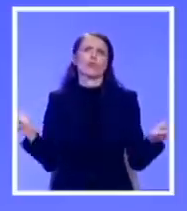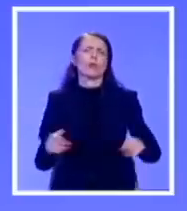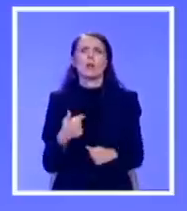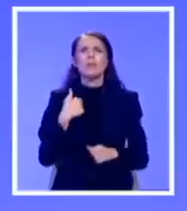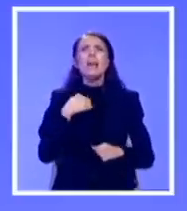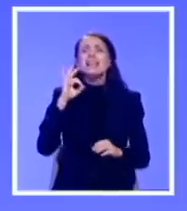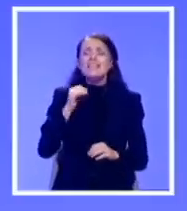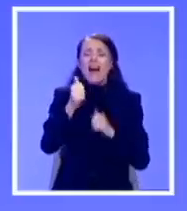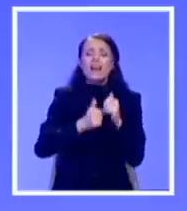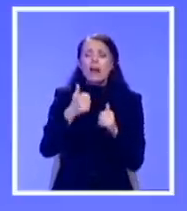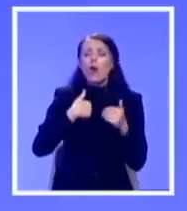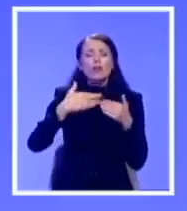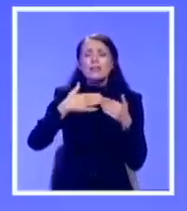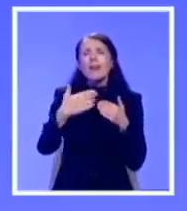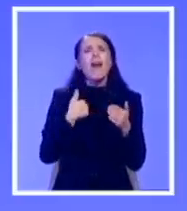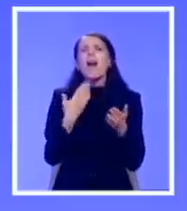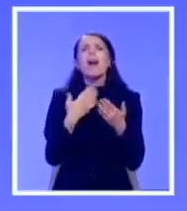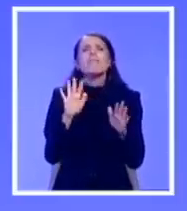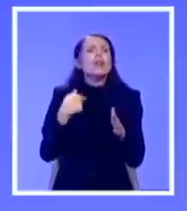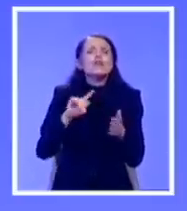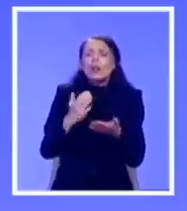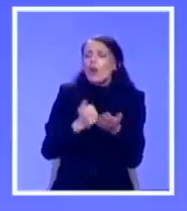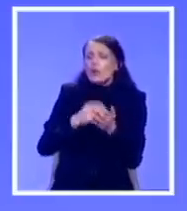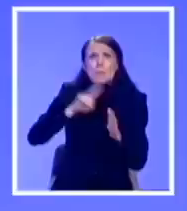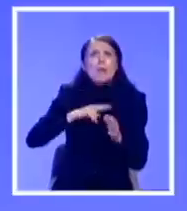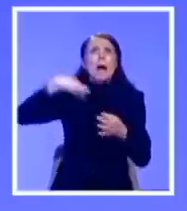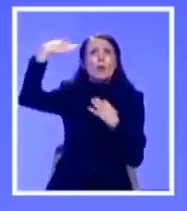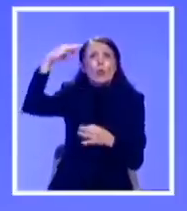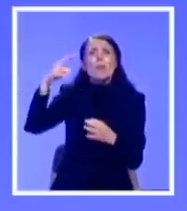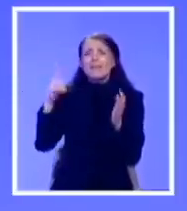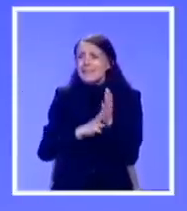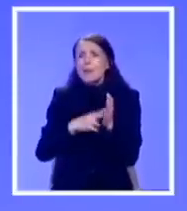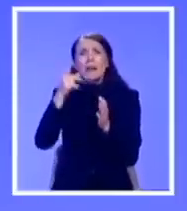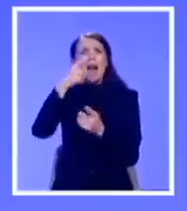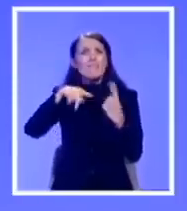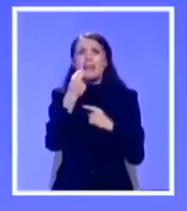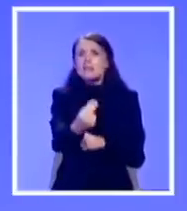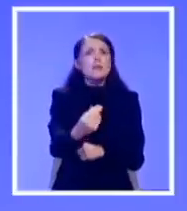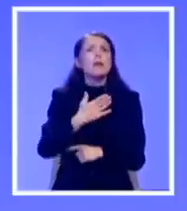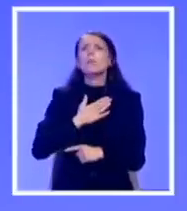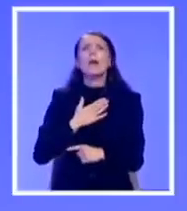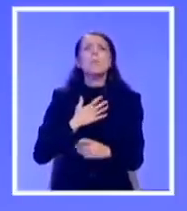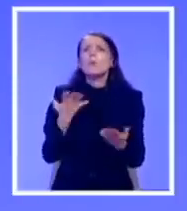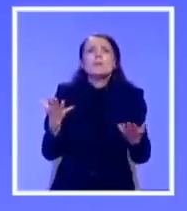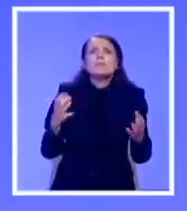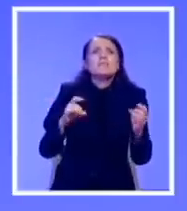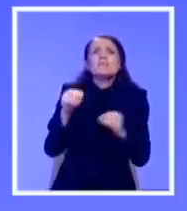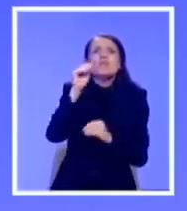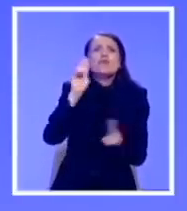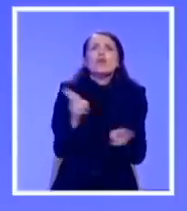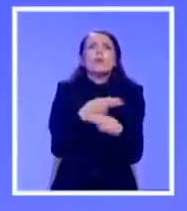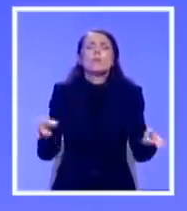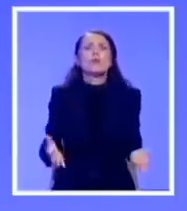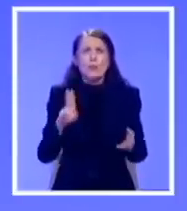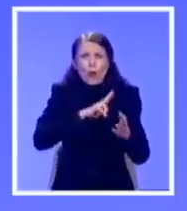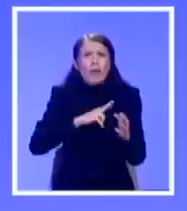godine sve dalje od primene već utvrđenih prava za Srbije u raznim dokumentima. Dakle, od Ahtisarijevog plana, preko Kosovskog ustava pa sve do brislavskog